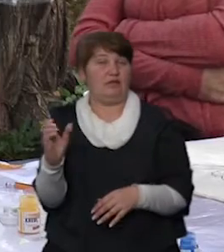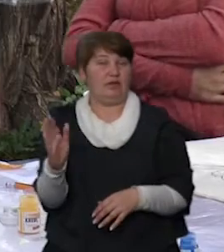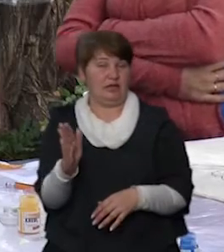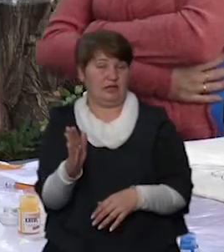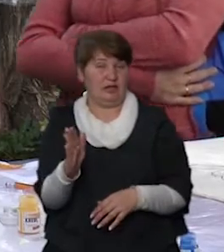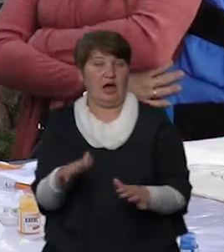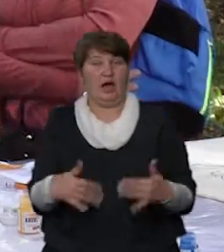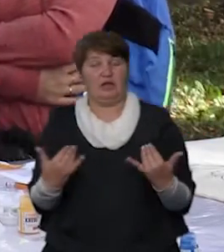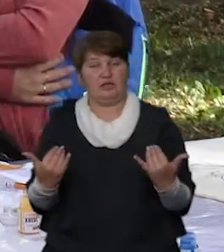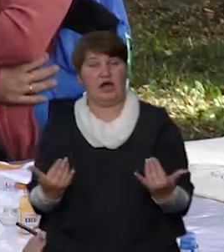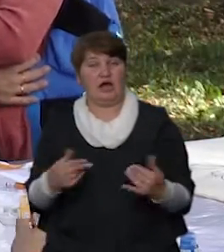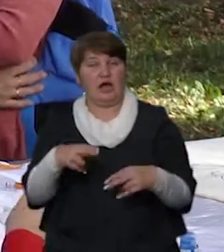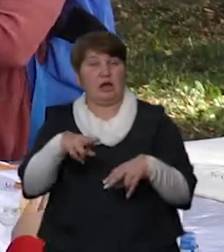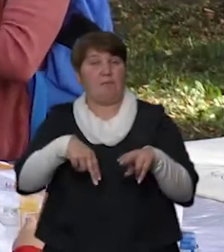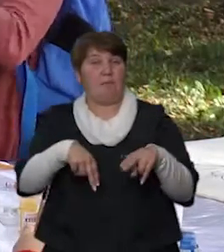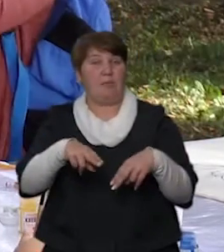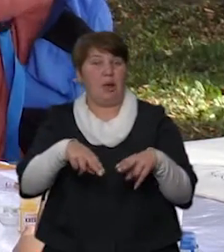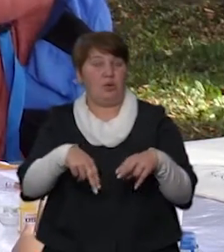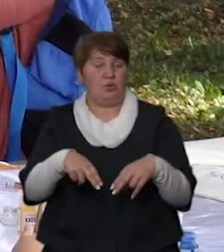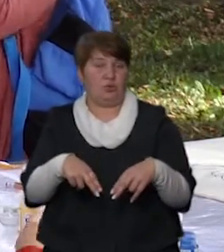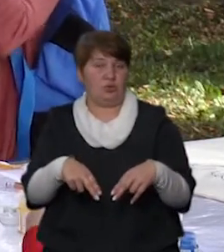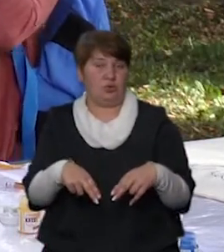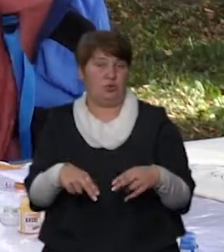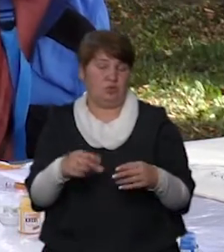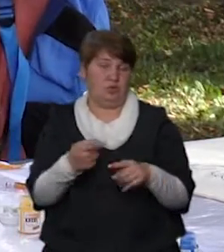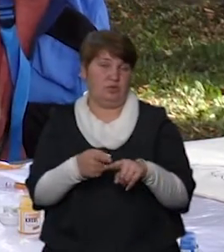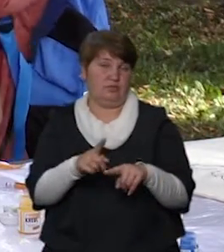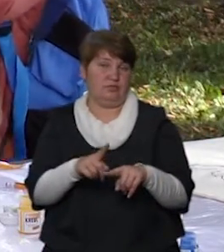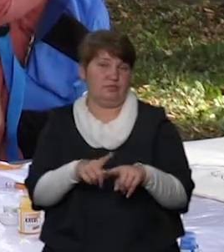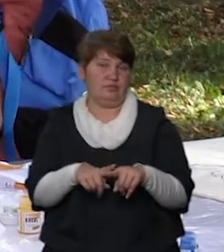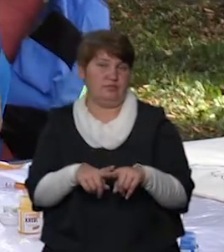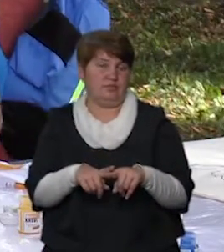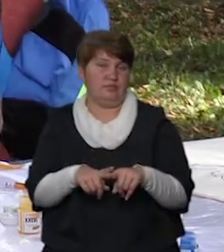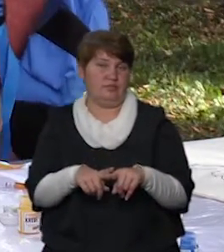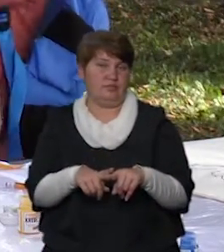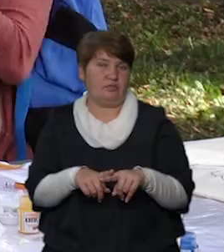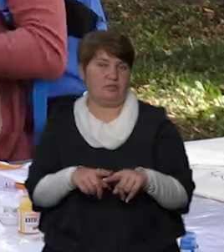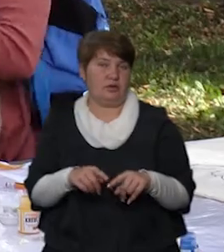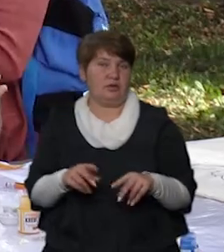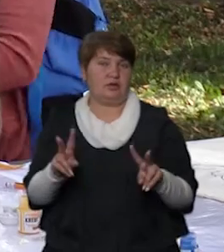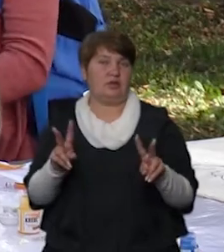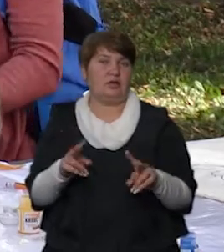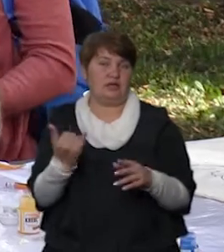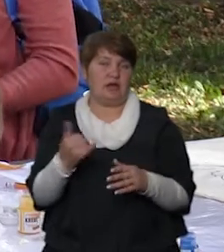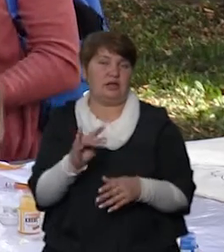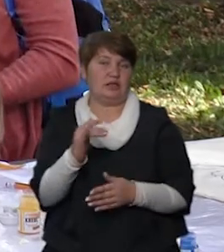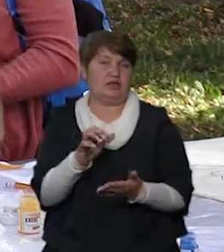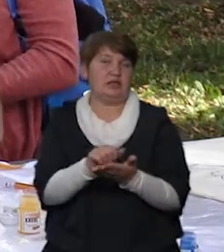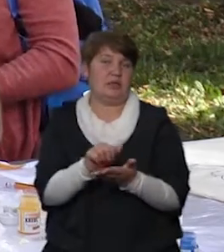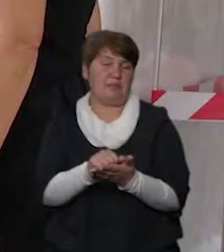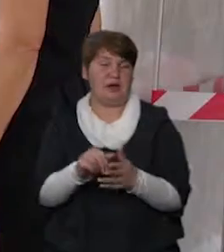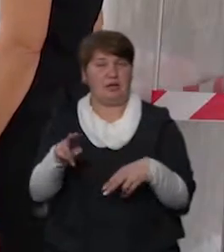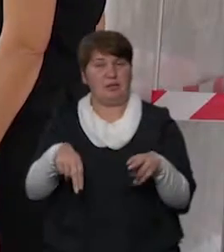Зараз ми малюємо на косумці голуба миру, малюнок такий. Дитина в займається малюванням і це, зокрема, було дуже